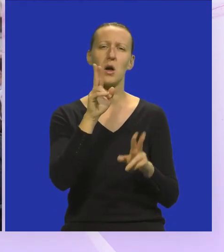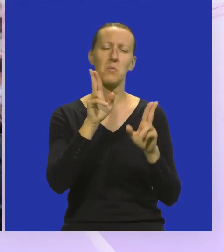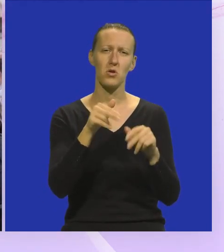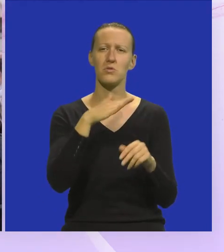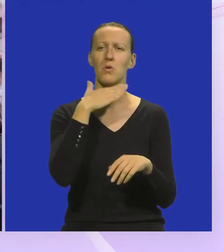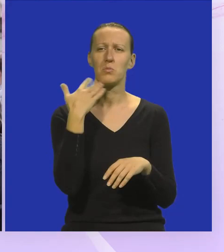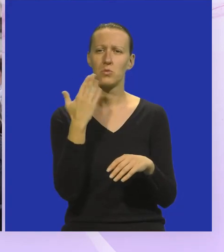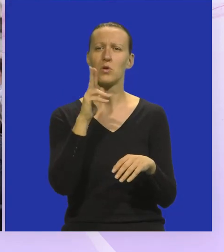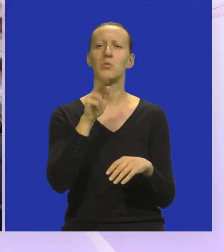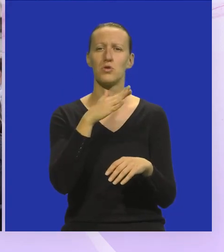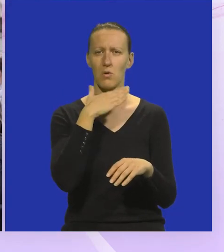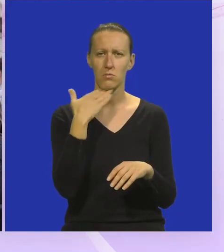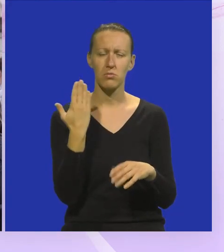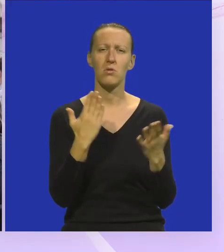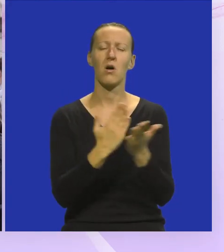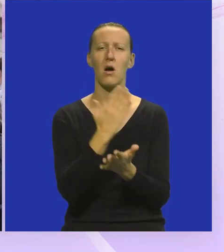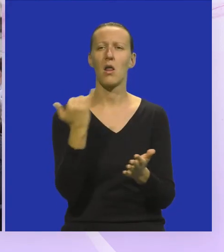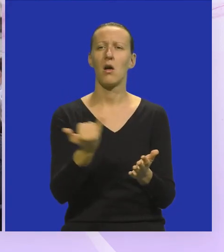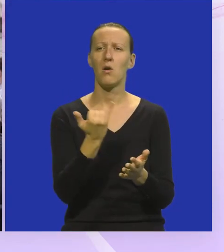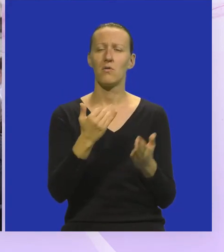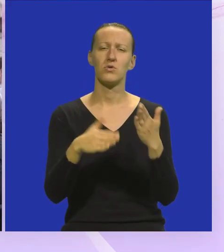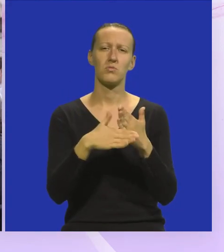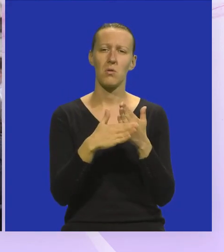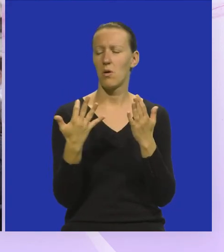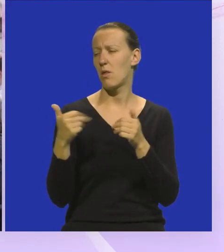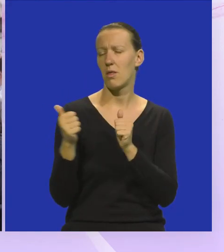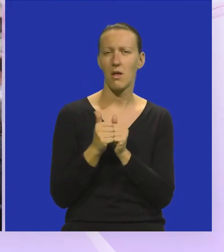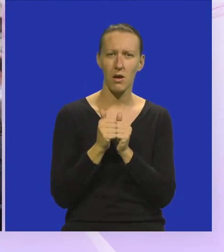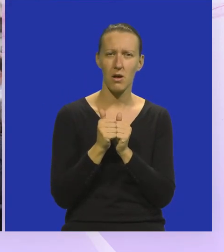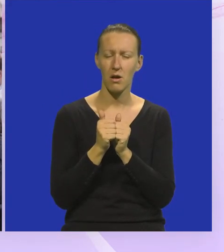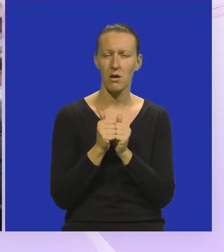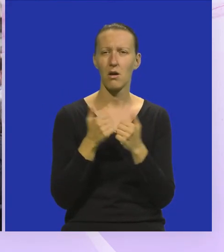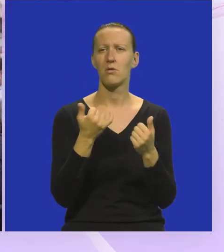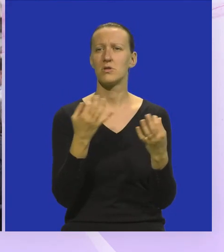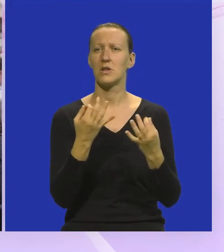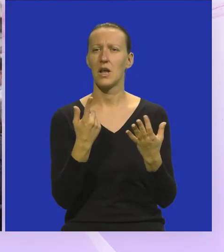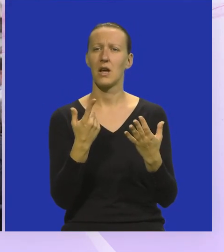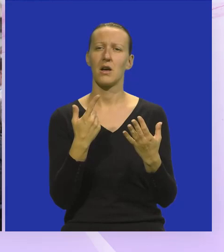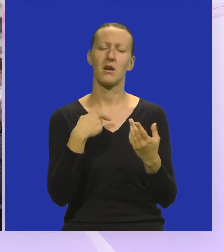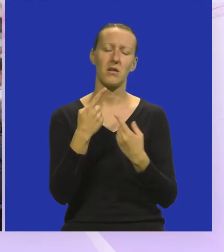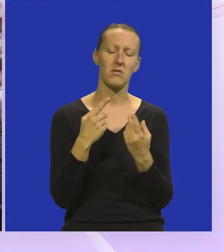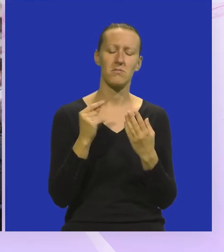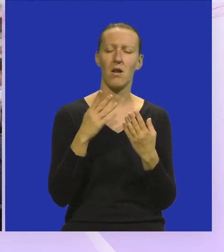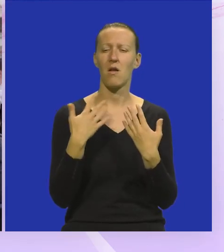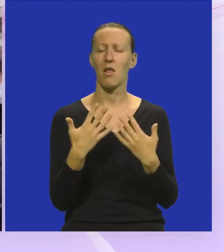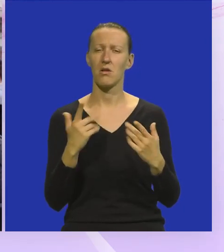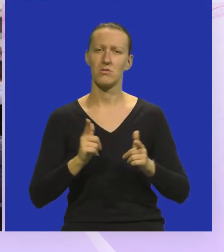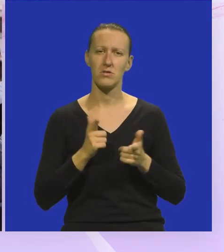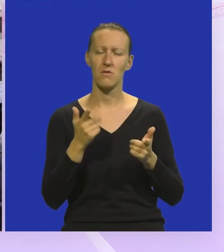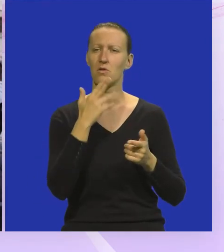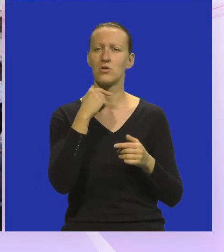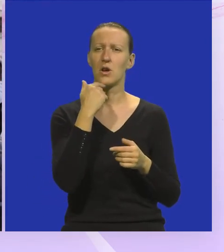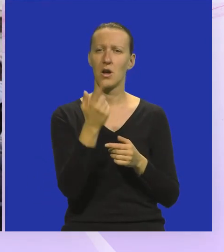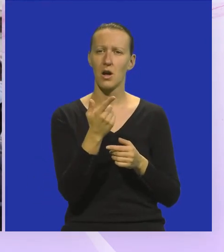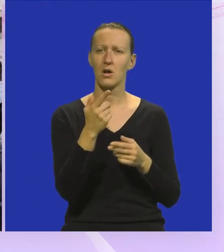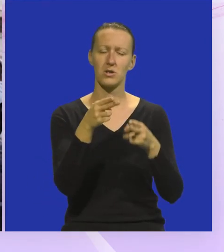možemo puno. Možemo puno, ali uvijek uz pomoć nekoga, uz neku prilagodbu, tako da ono što se